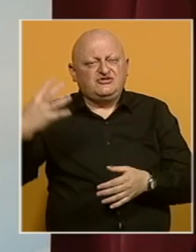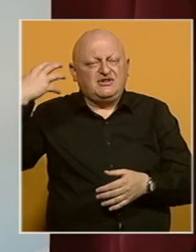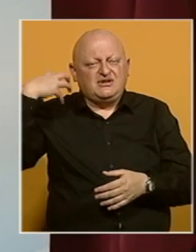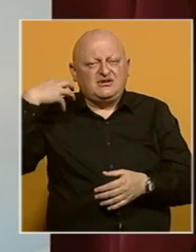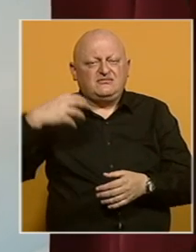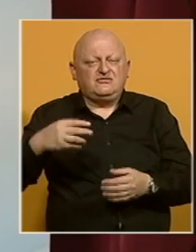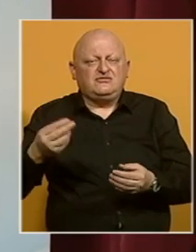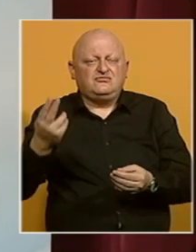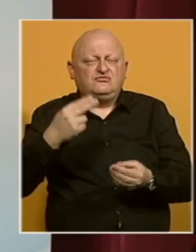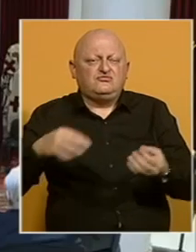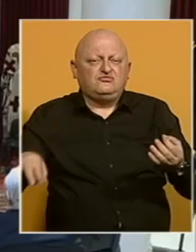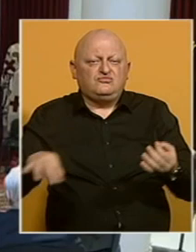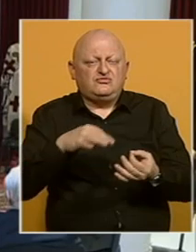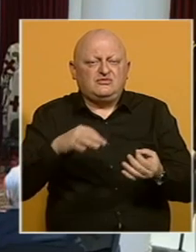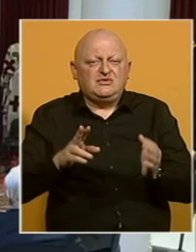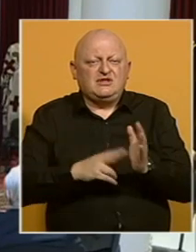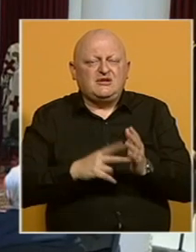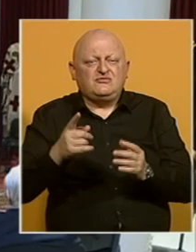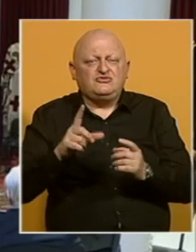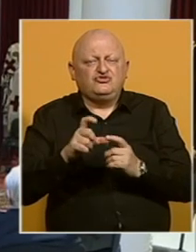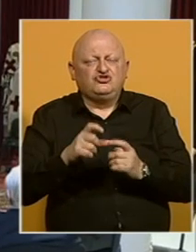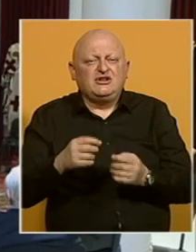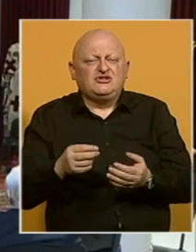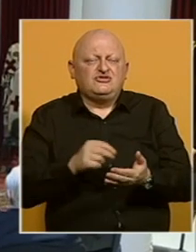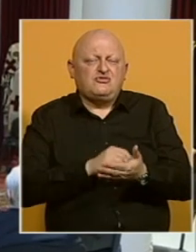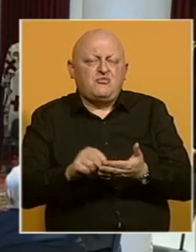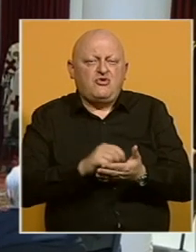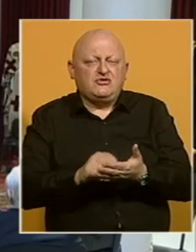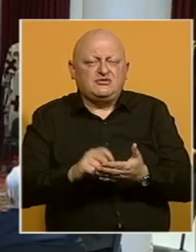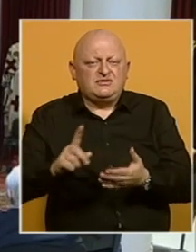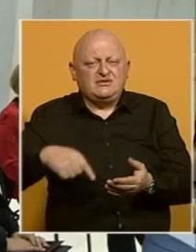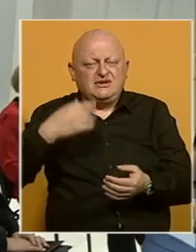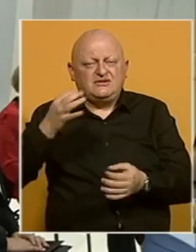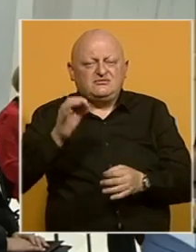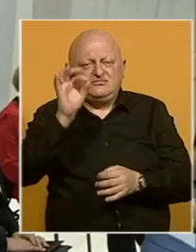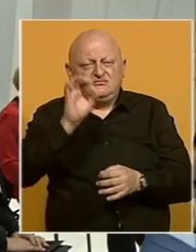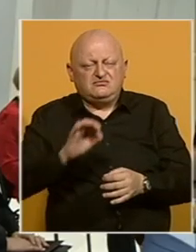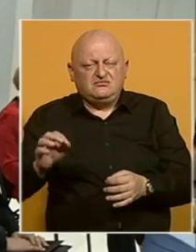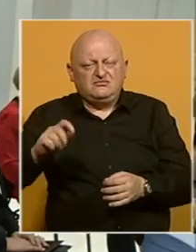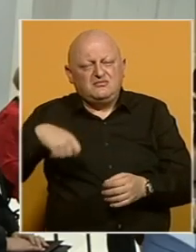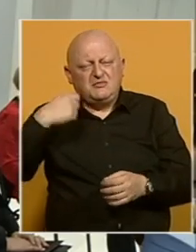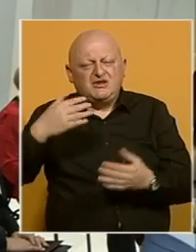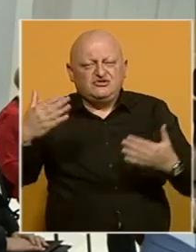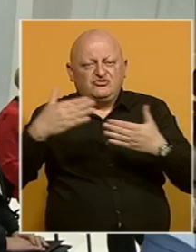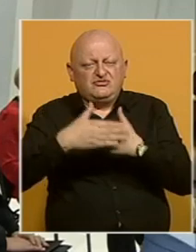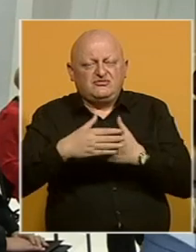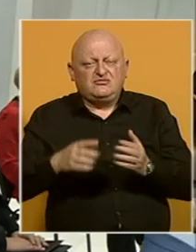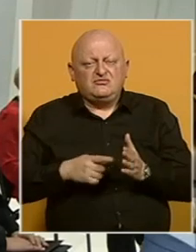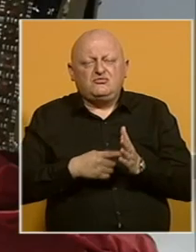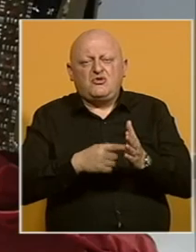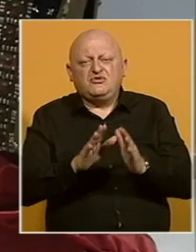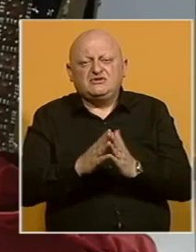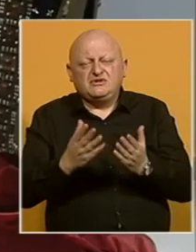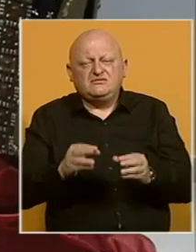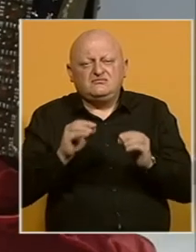i muzičko-poetski program Nemanjići u šantićevoj poeziji. Narednih dana planirane su pjesničke večeri, promocije knjiga,